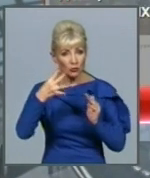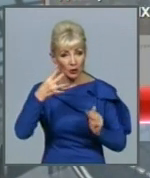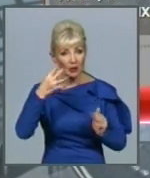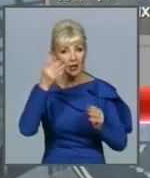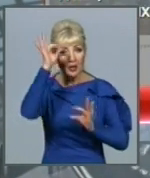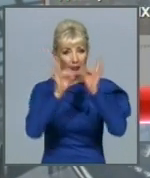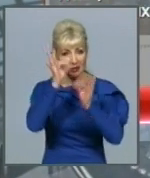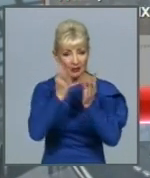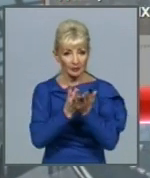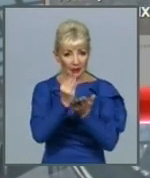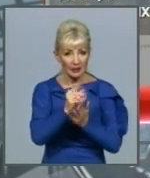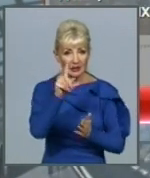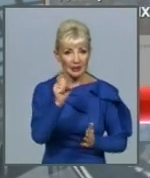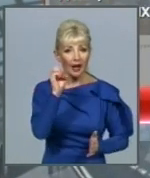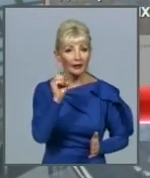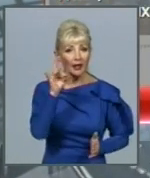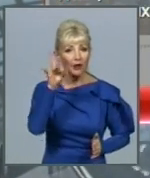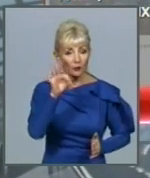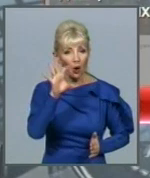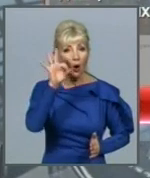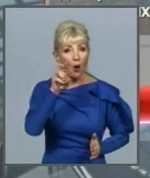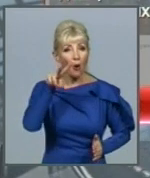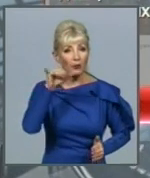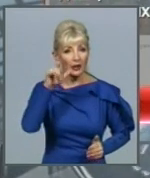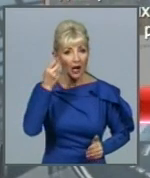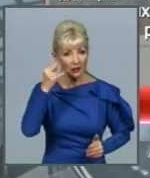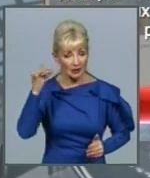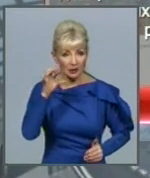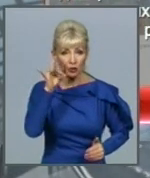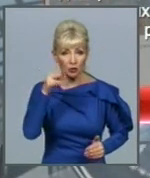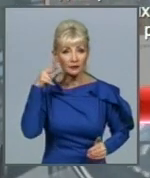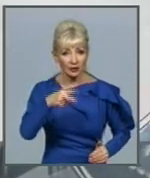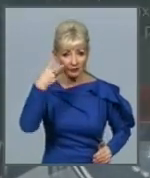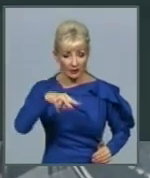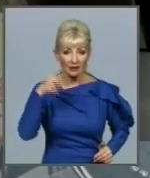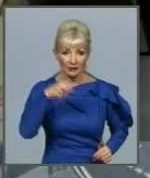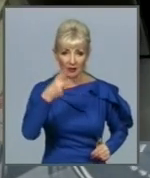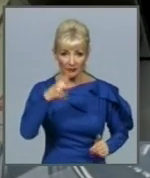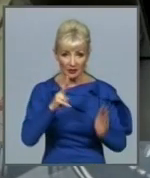єврооблігації з терміном в 2020-2027 роках.